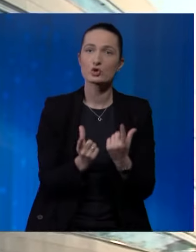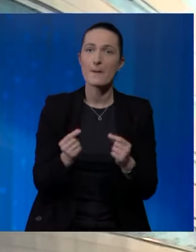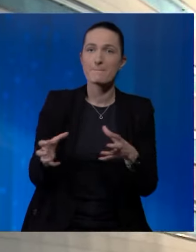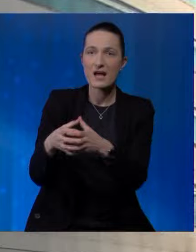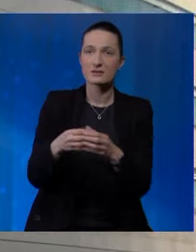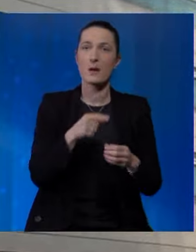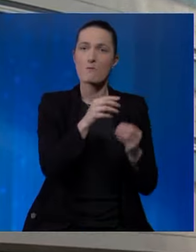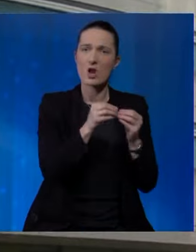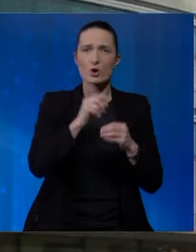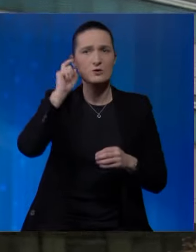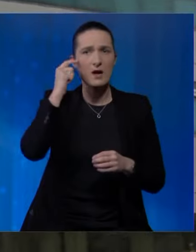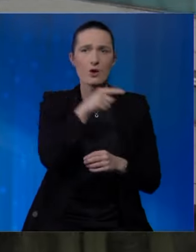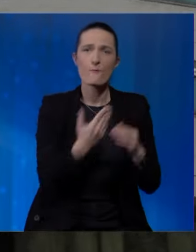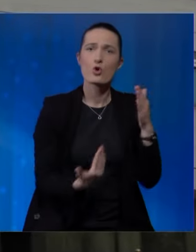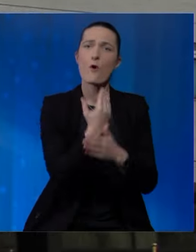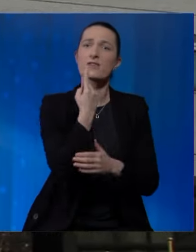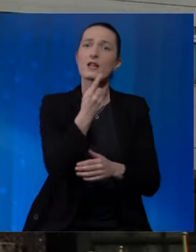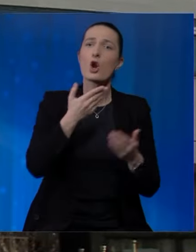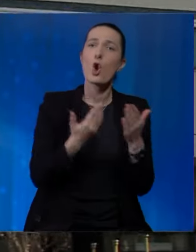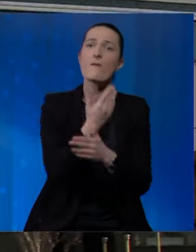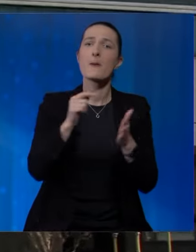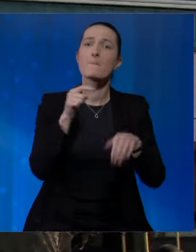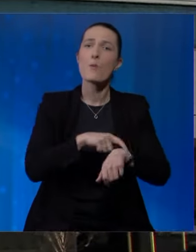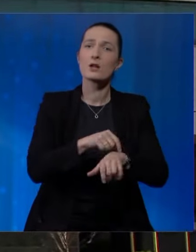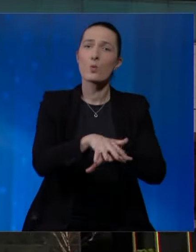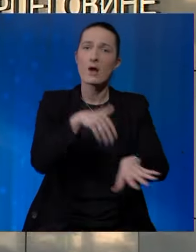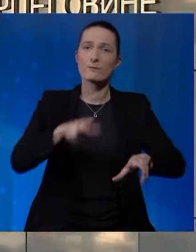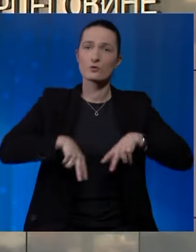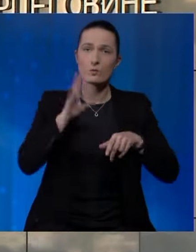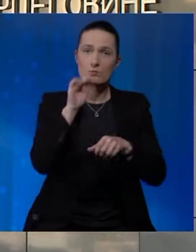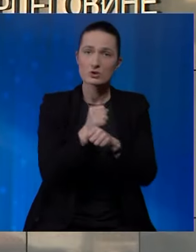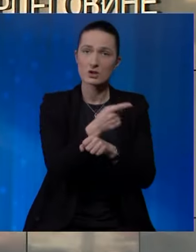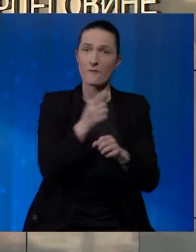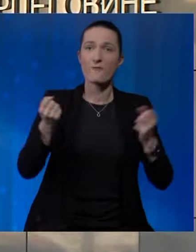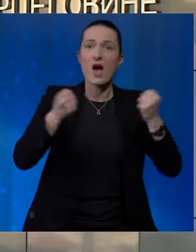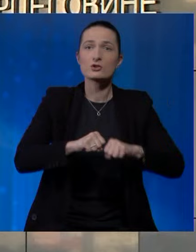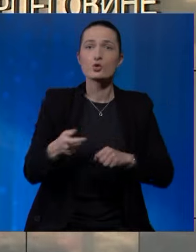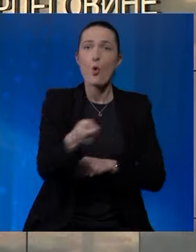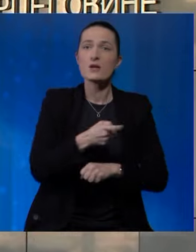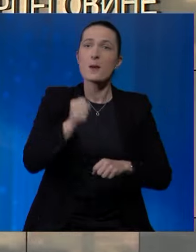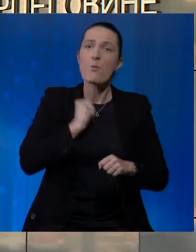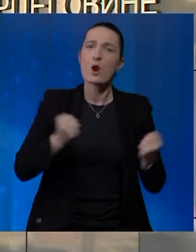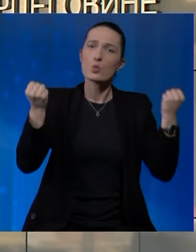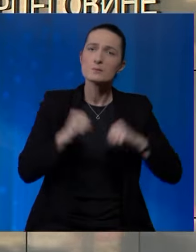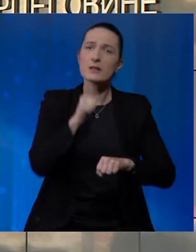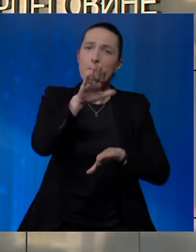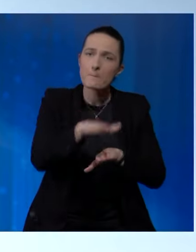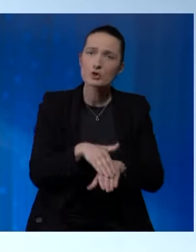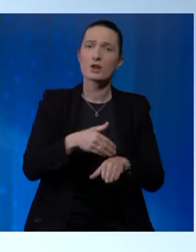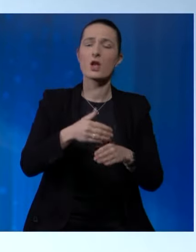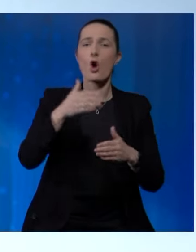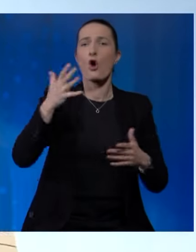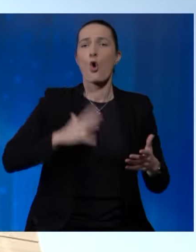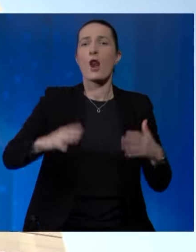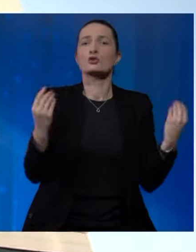da je ovo jedan novi moment u parlamentarnom životu Bosne i Hercegovine, jer će se vladajuća koalicija morati uozbiljiti i